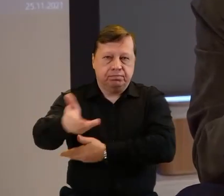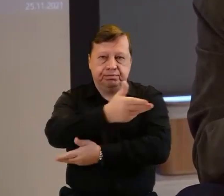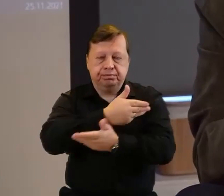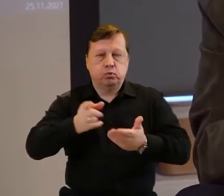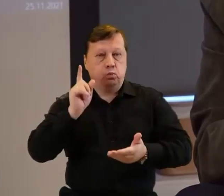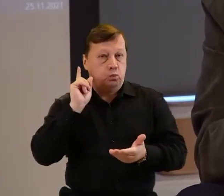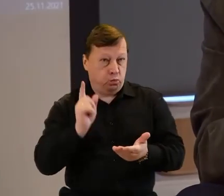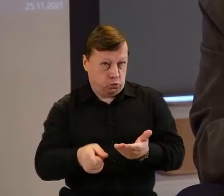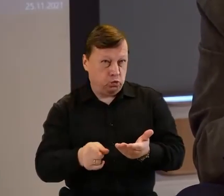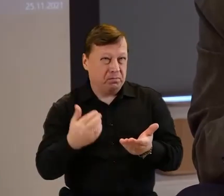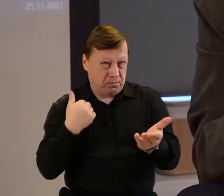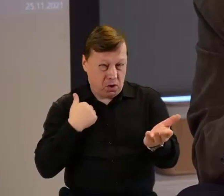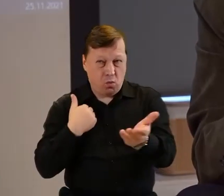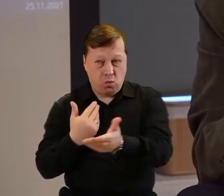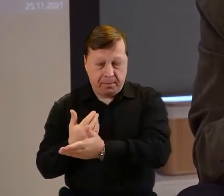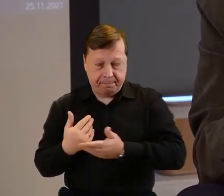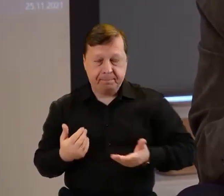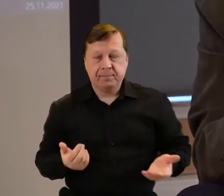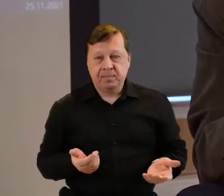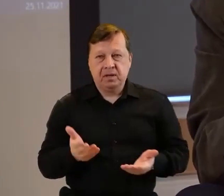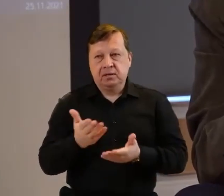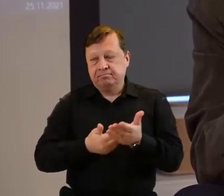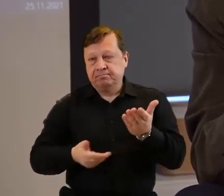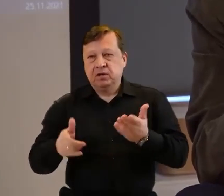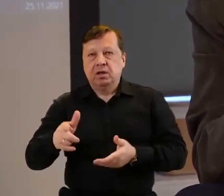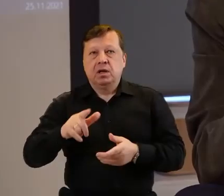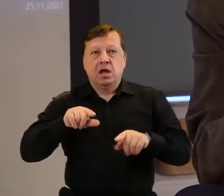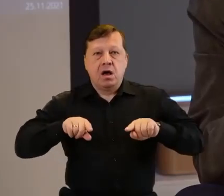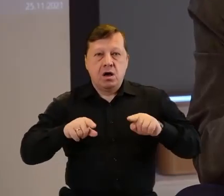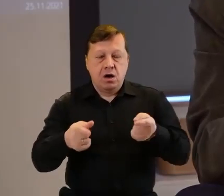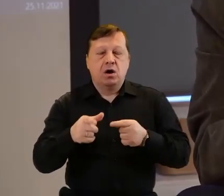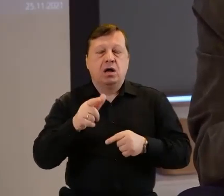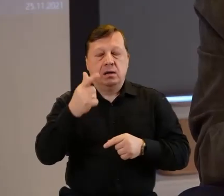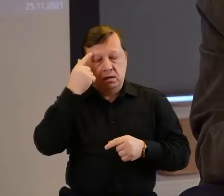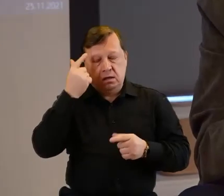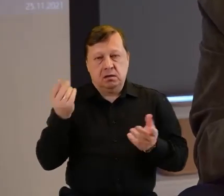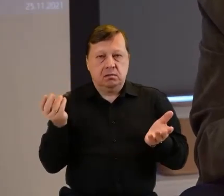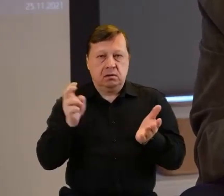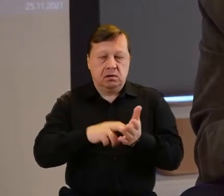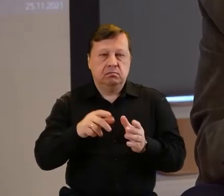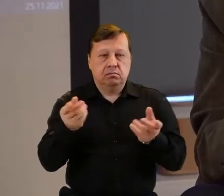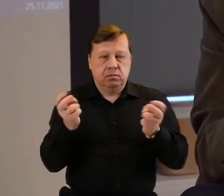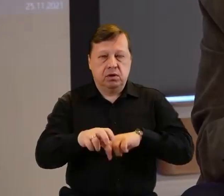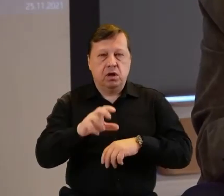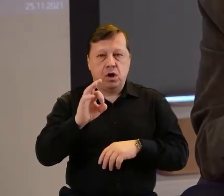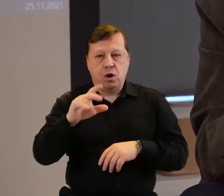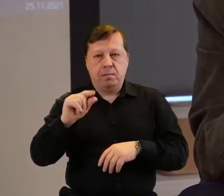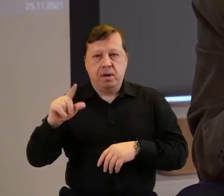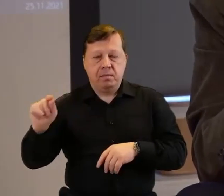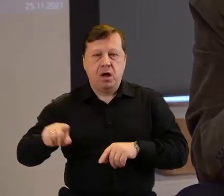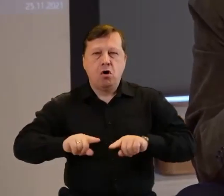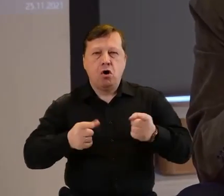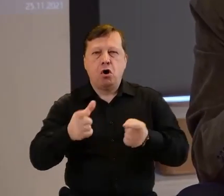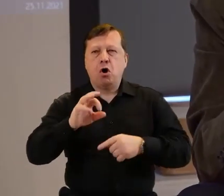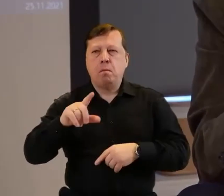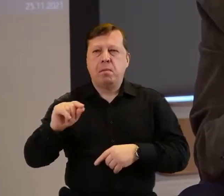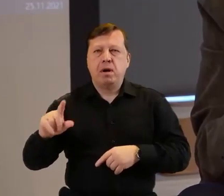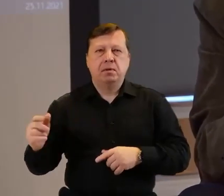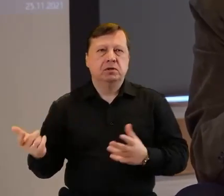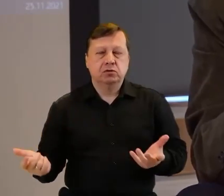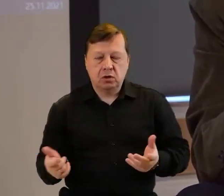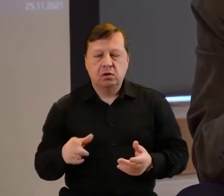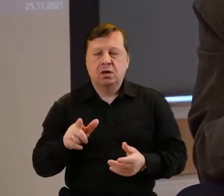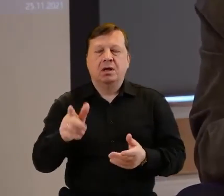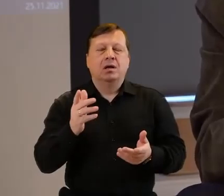Z tego między innymi wynikła koncepcja organizacji pożytku publicznego. Znów czym się różni organizacja pożytku publicznego, poza tym, że jest